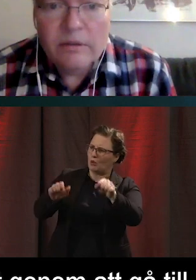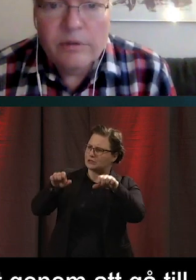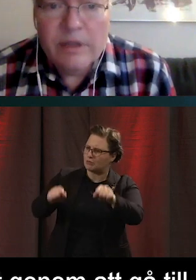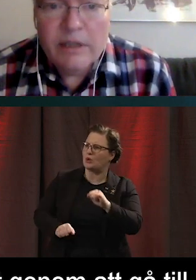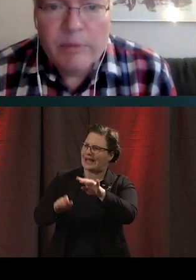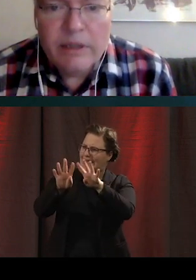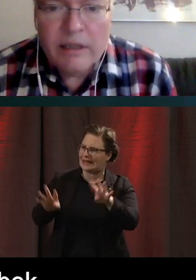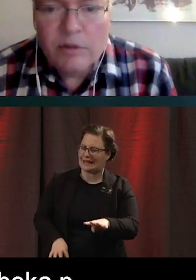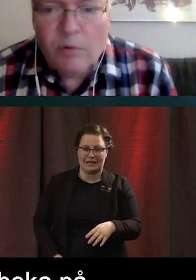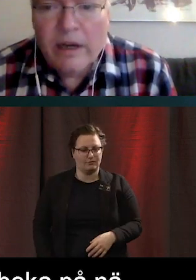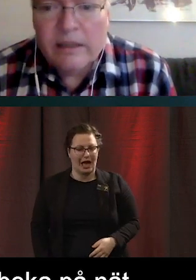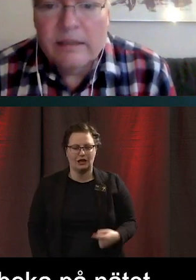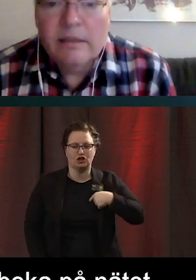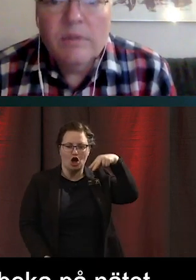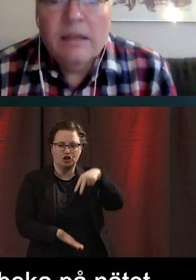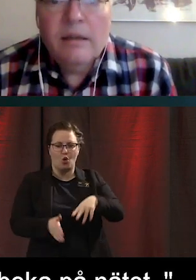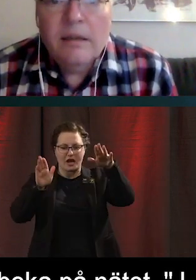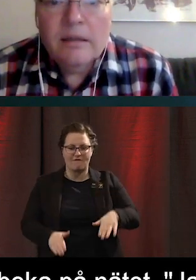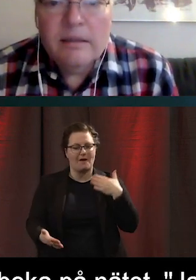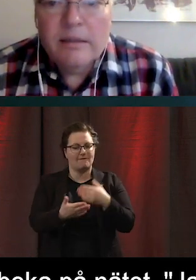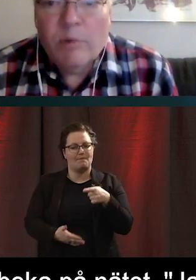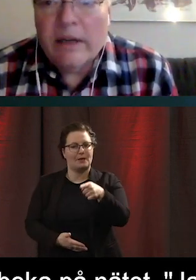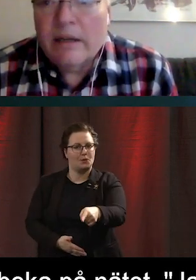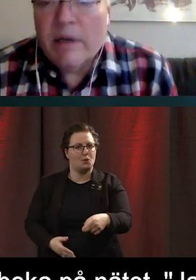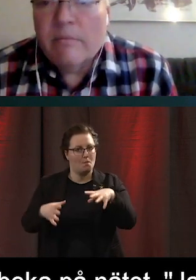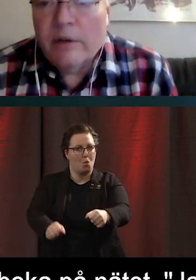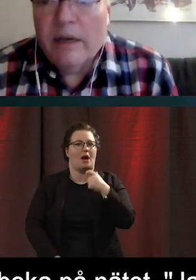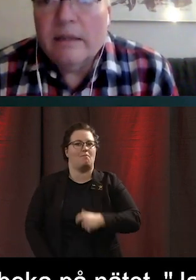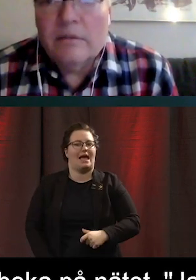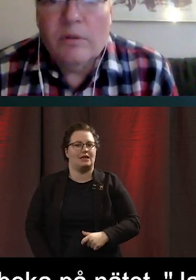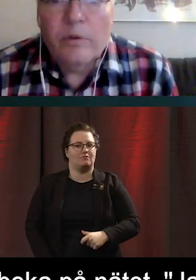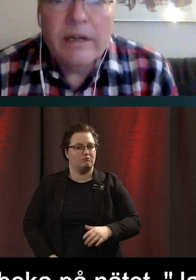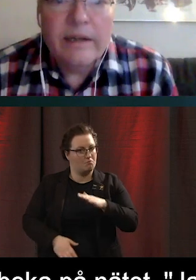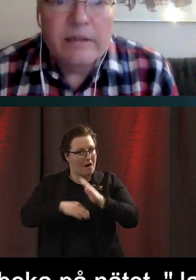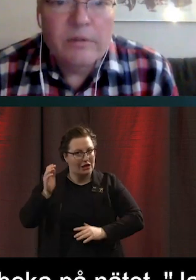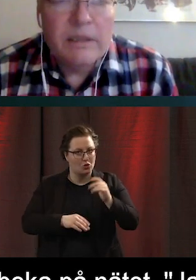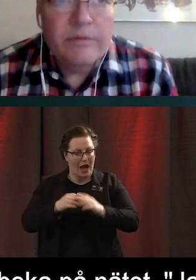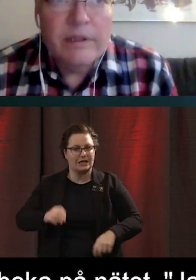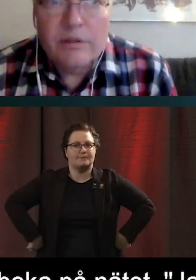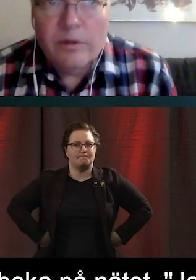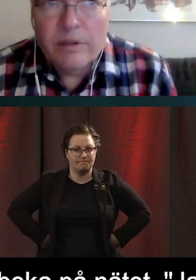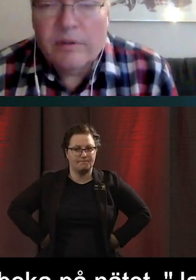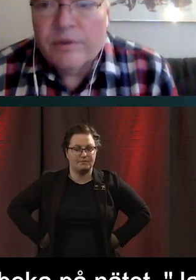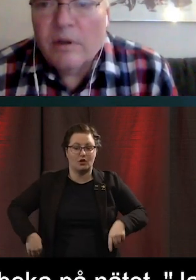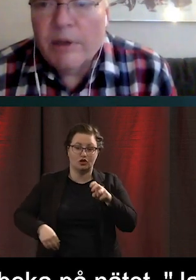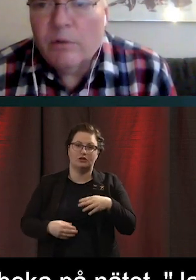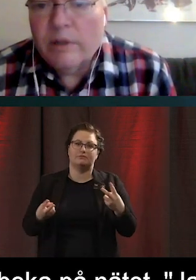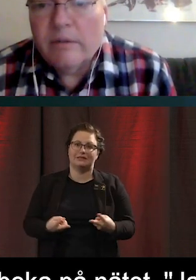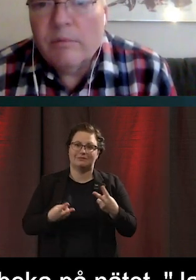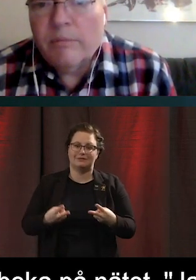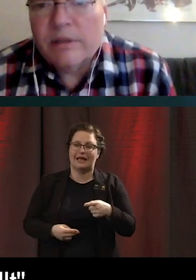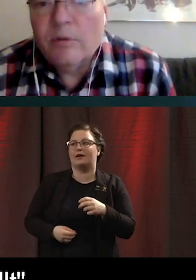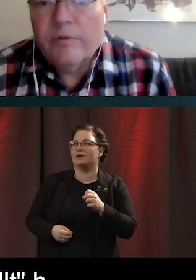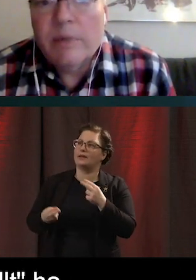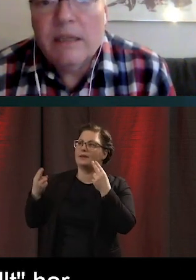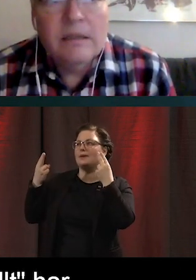nätet. Och då säger de att jag tänker stå här tills ni bokar in mig manuellt. Och då verkar det som att efter en stund så har man gjort det.